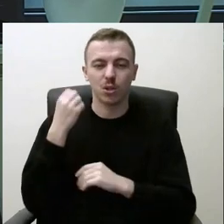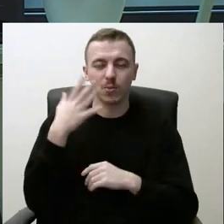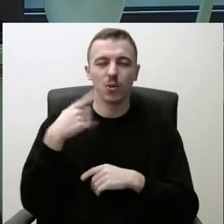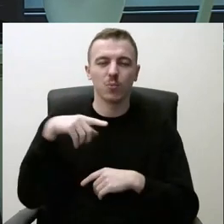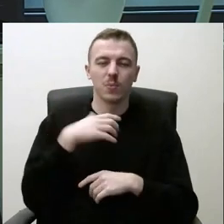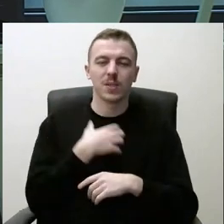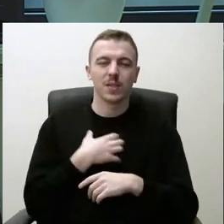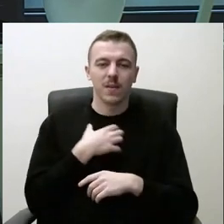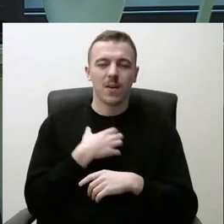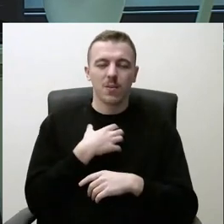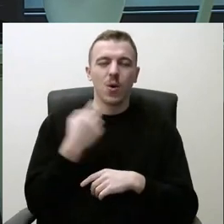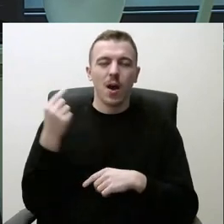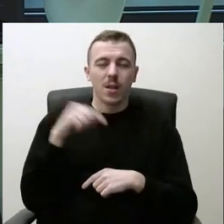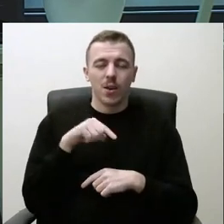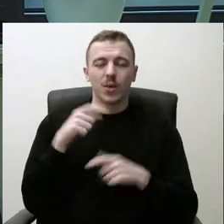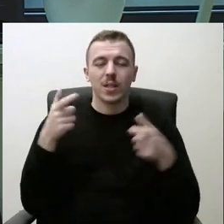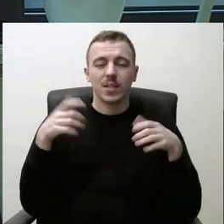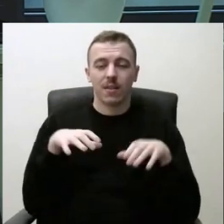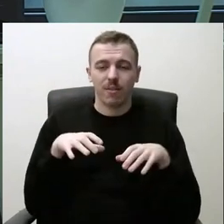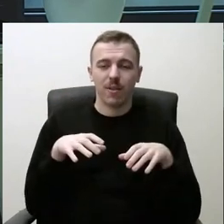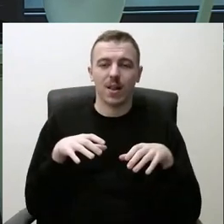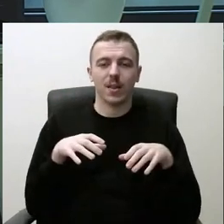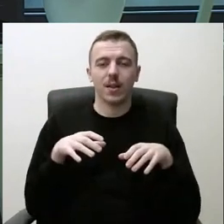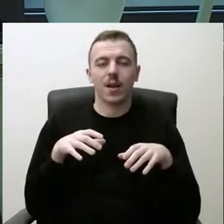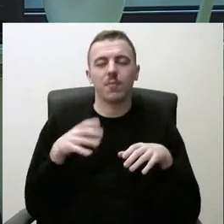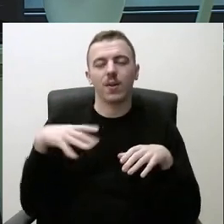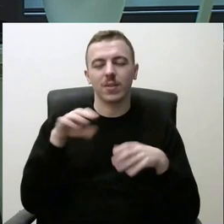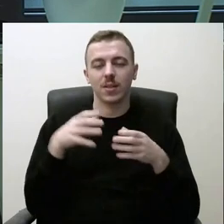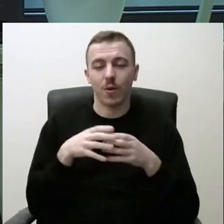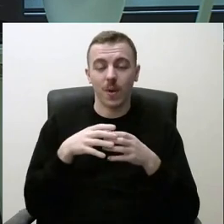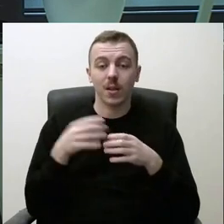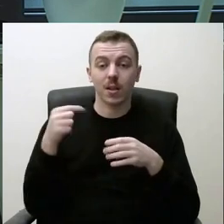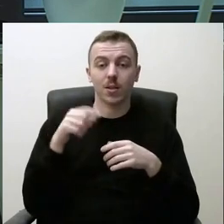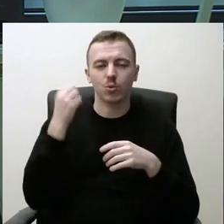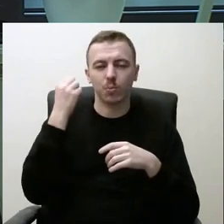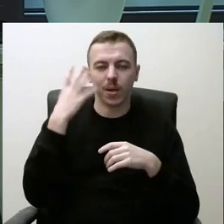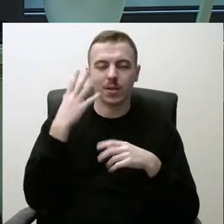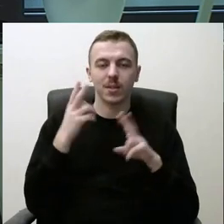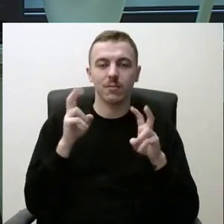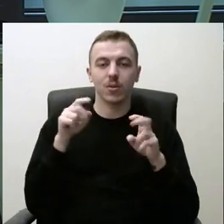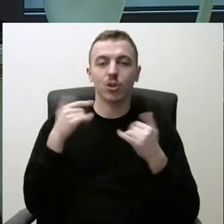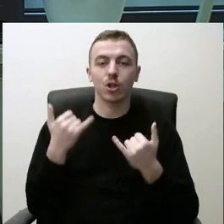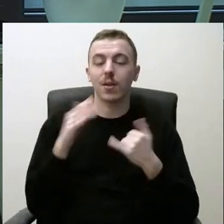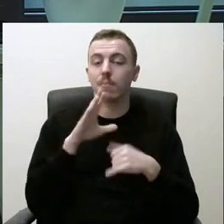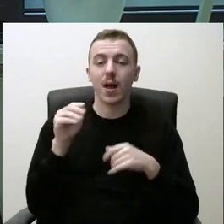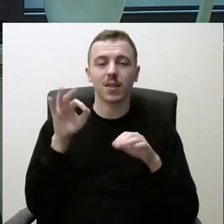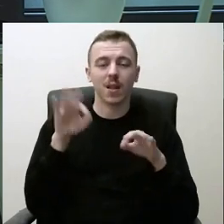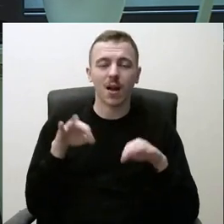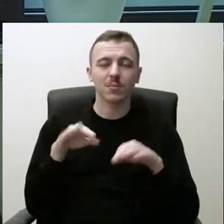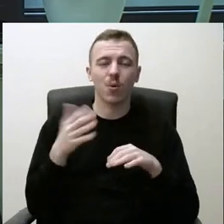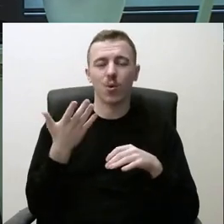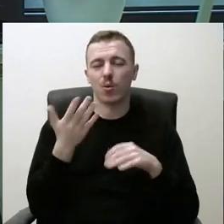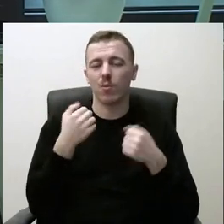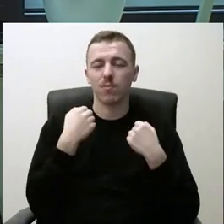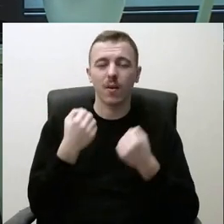svarbu atėjus įsivaldą, arba visiems atėjus komanda įsivaldą, kad suprasumėm, kad šiandien be transporto, be viso šito problemo